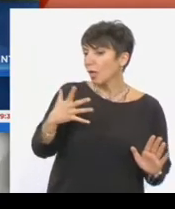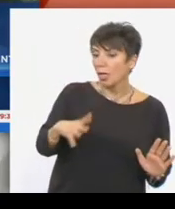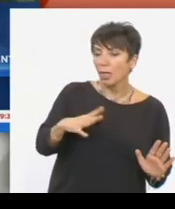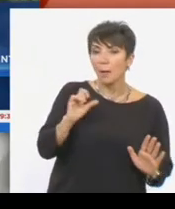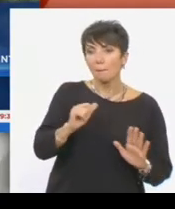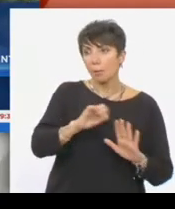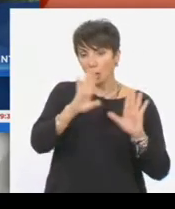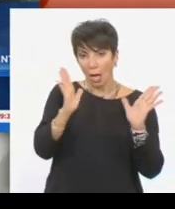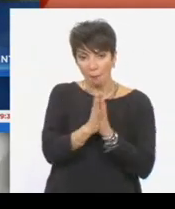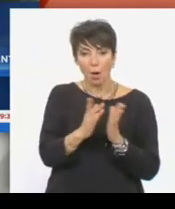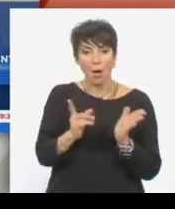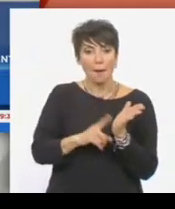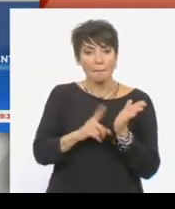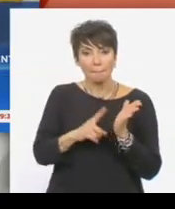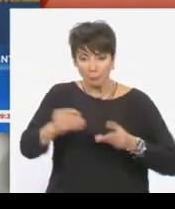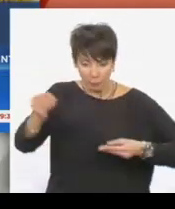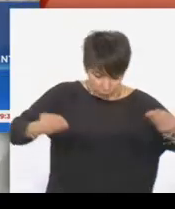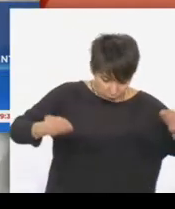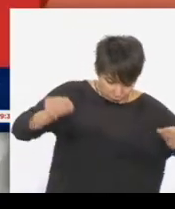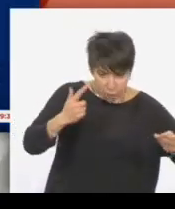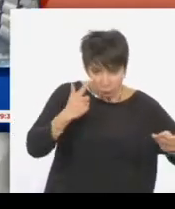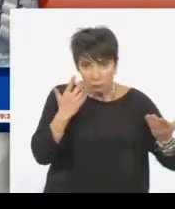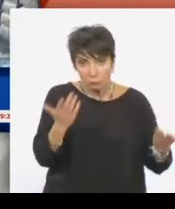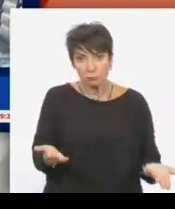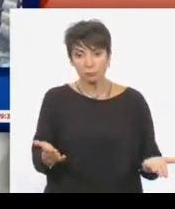πρέπει προηγουμένως να το επιτρέψουν τα δημοσιονομικά μας.